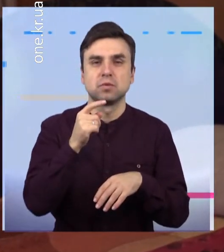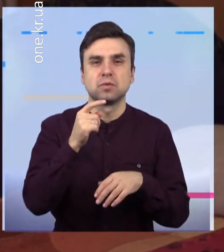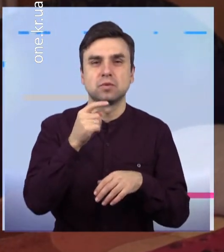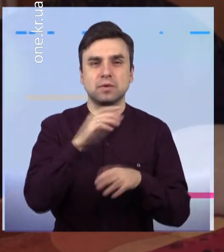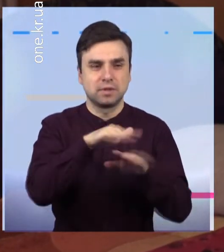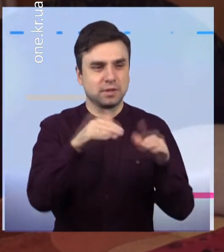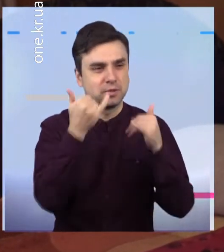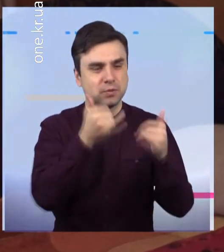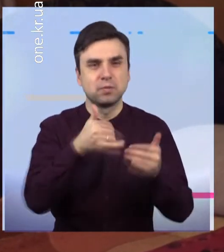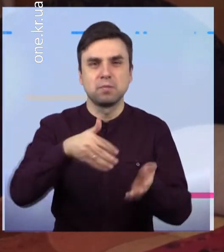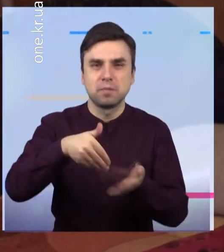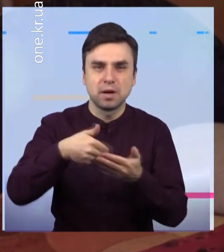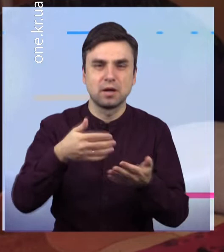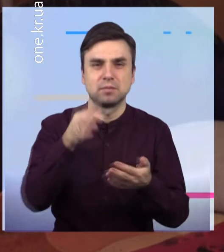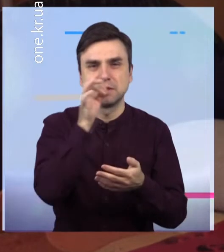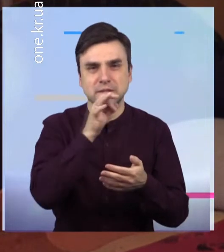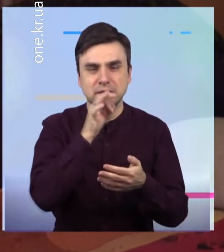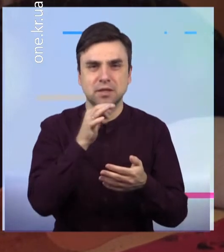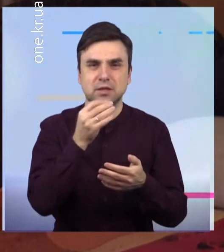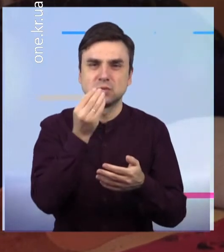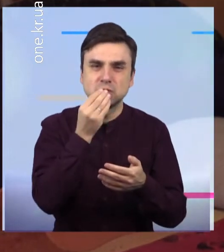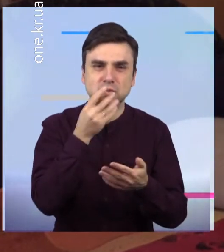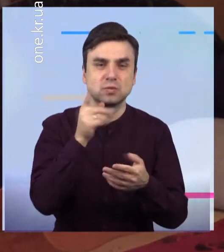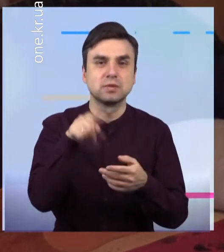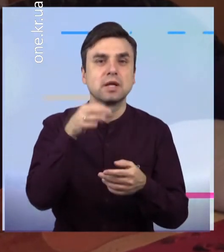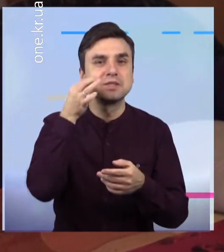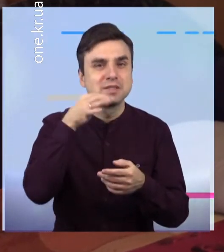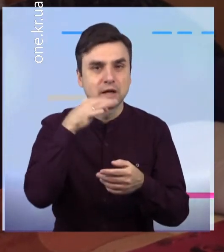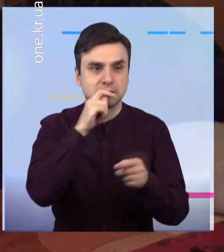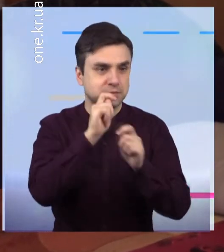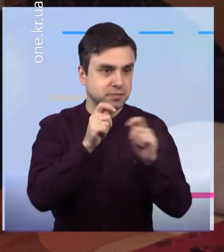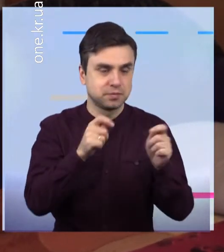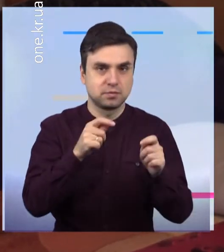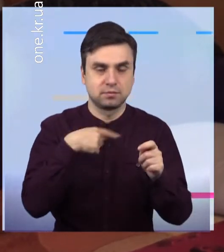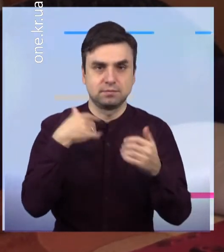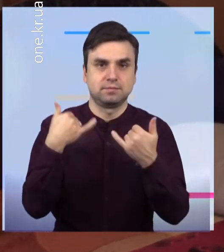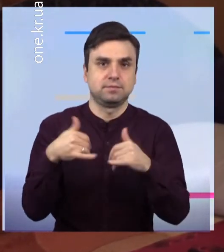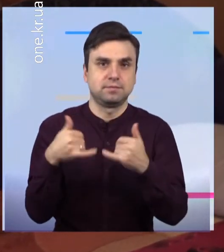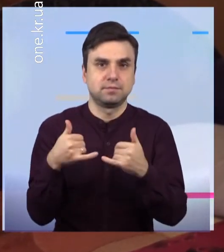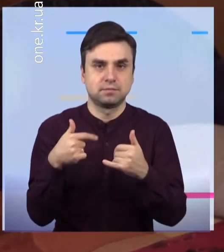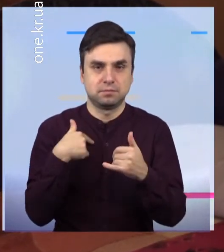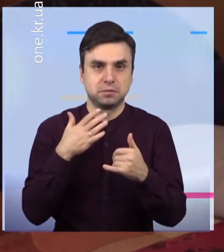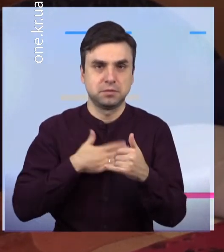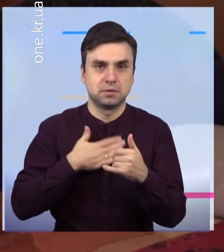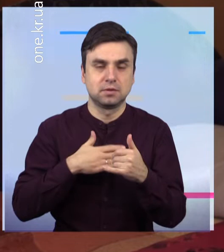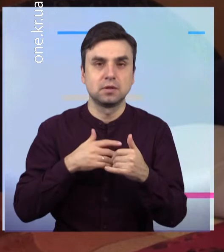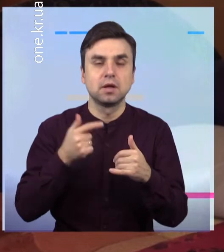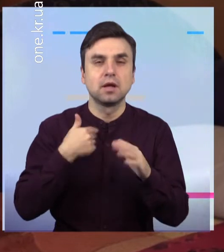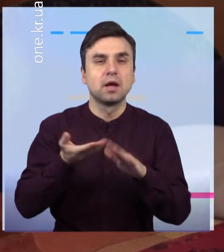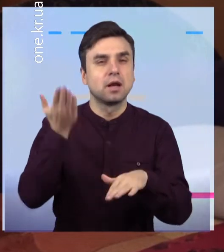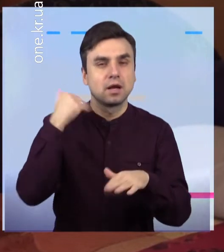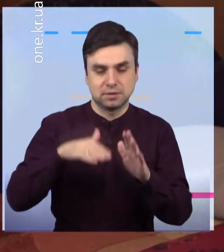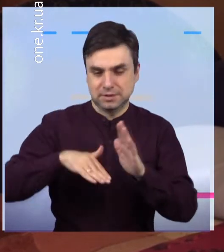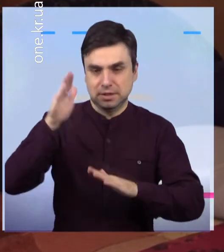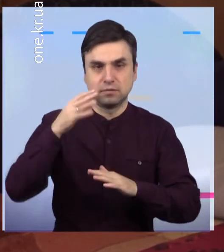Я, чесно сказати, удивилася, я навіть Насті сказала, говорю У мене ніколи за 40 років чудо ніколи не було А це іменно